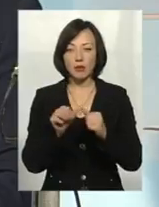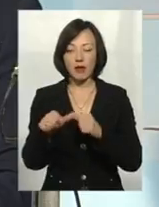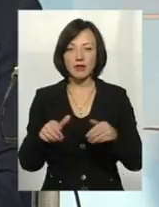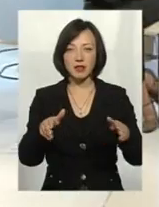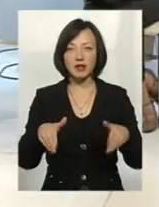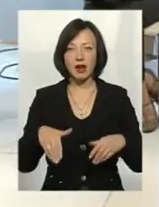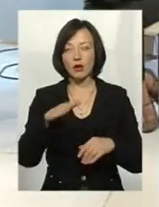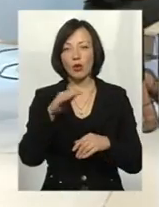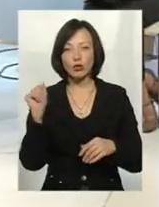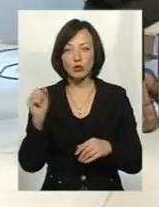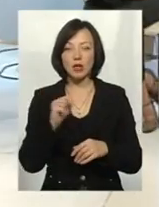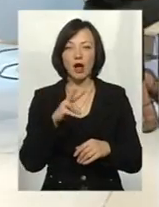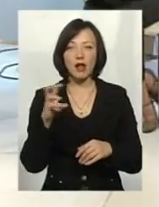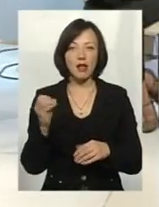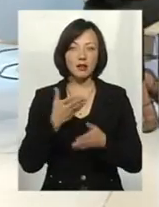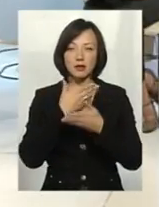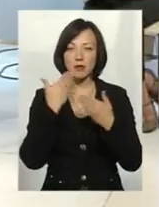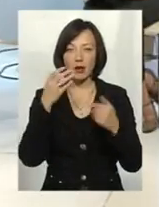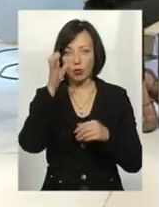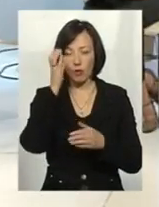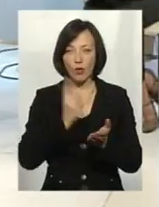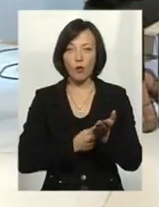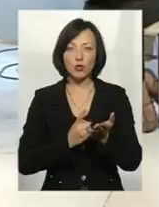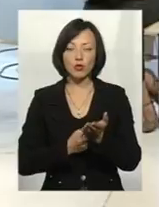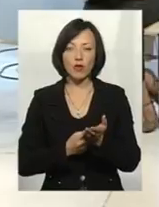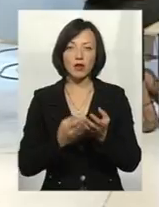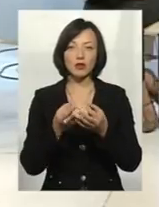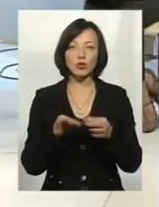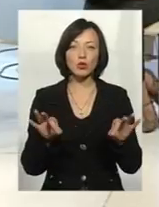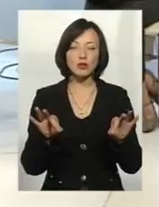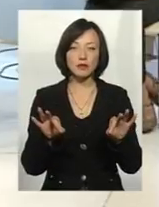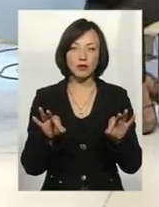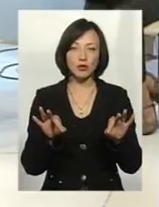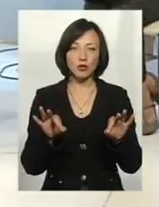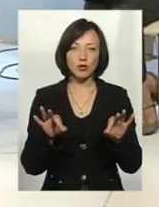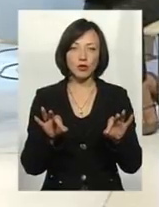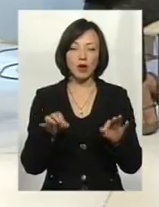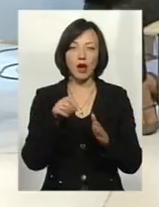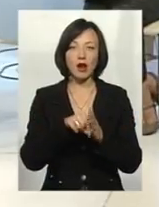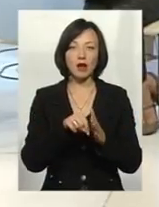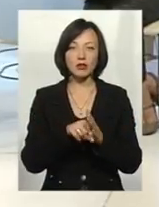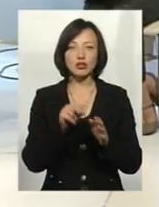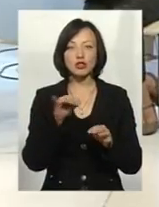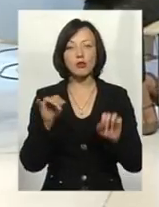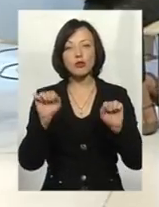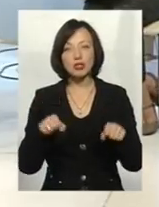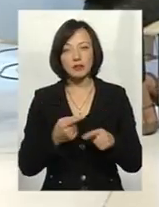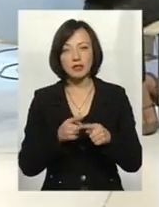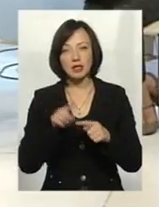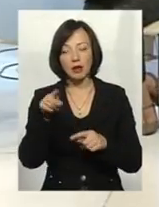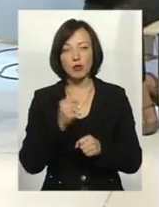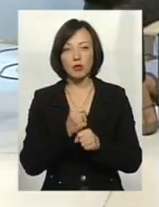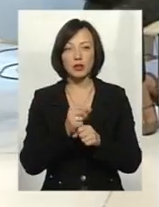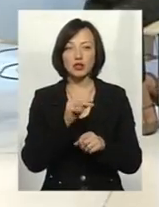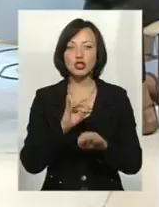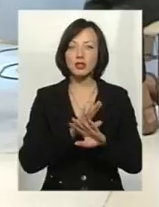беруться в оренду, але при цьому немає наукового обґрунтування і дозвольного характеру. Чи можливо це там робити,